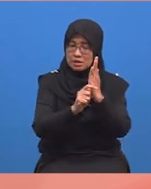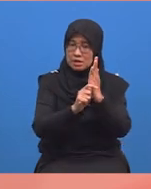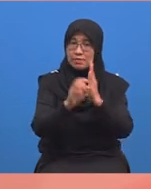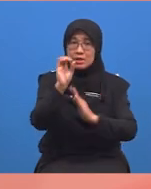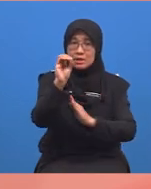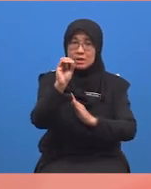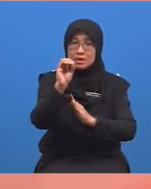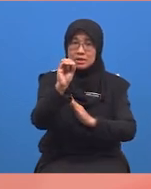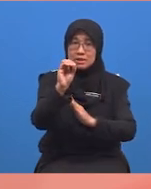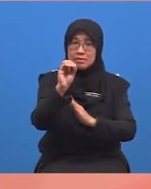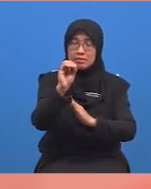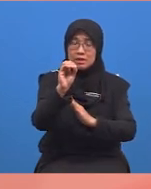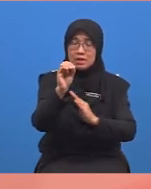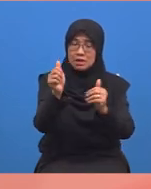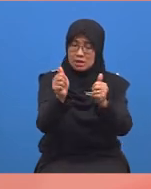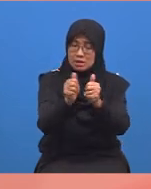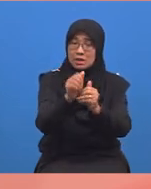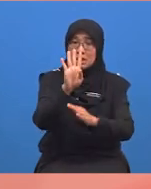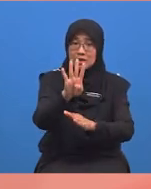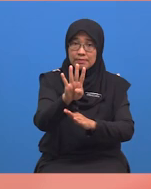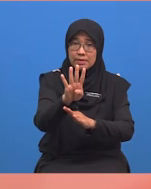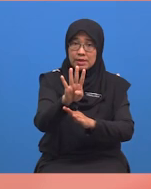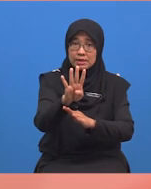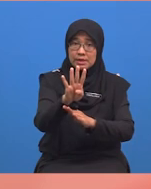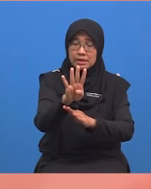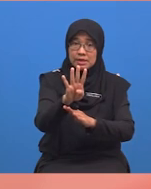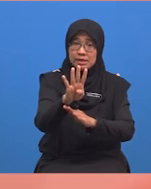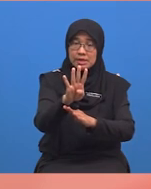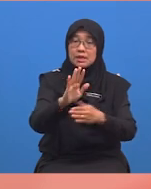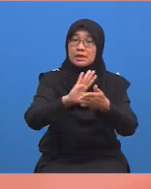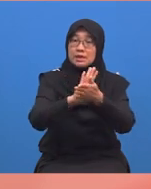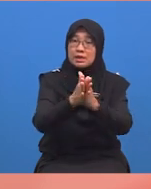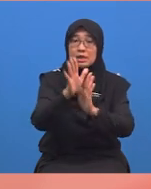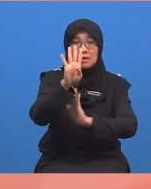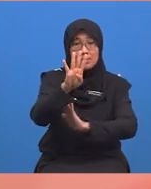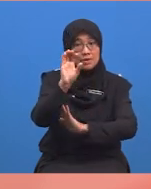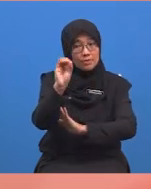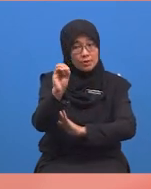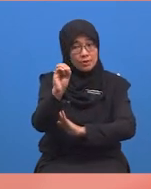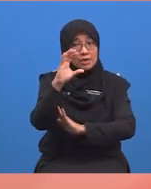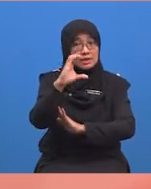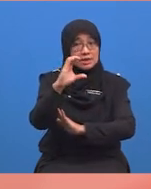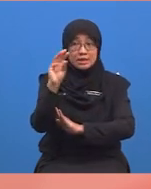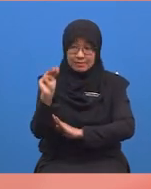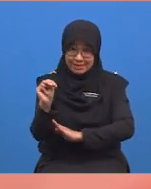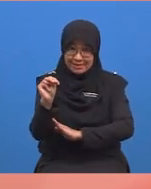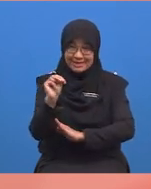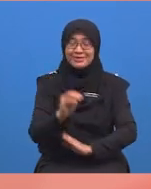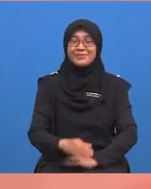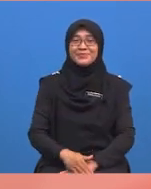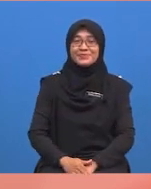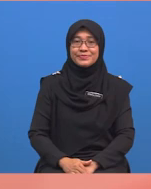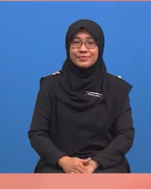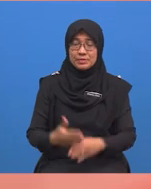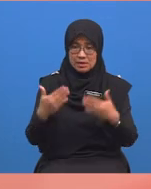dan nilainya menjadi empat puluh sentimeter. Cuba murid-murid lihat. Tiada